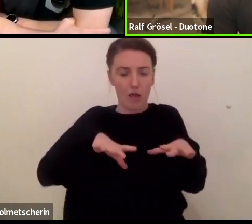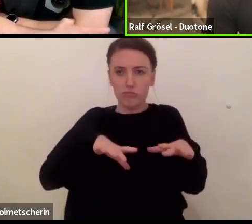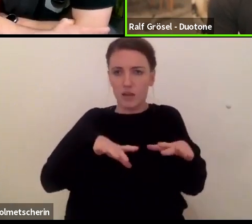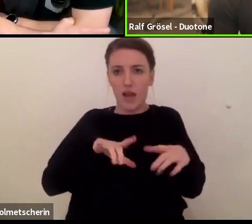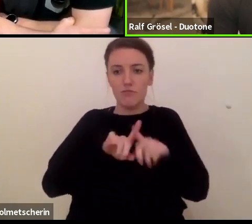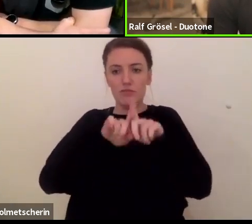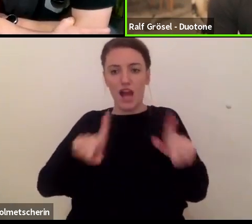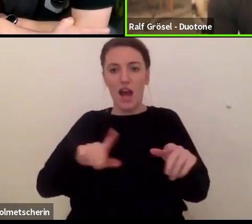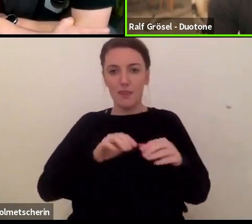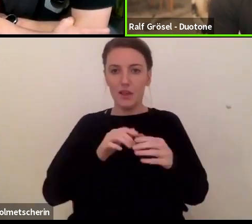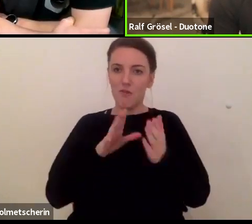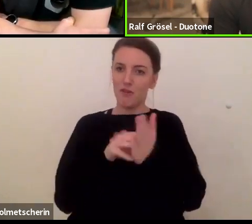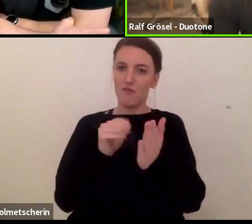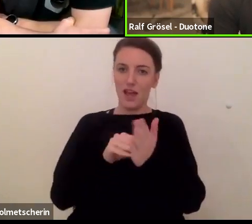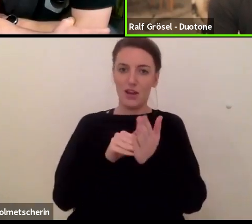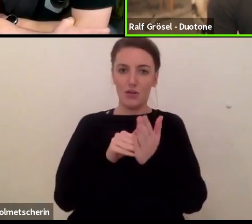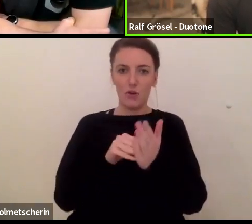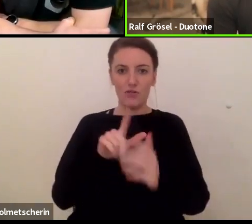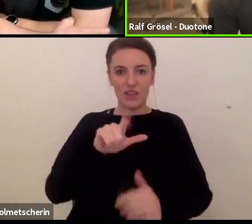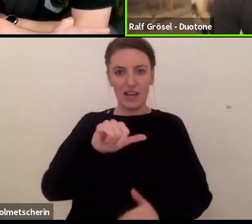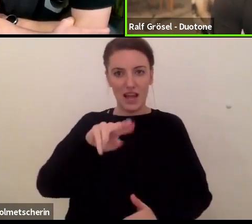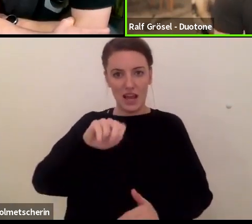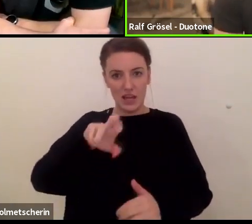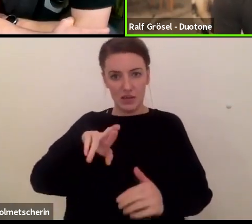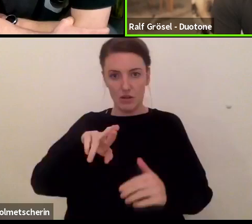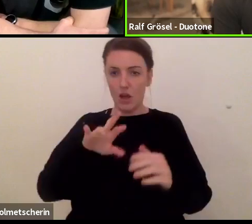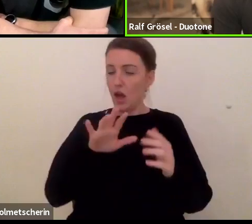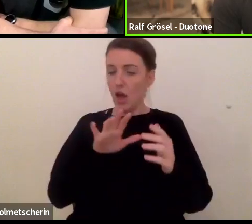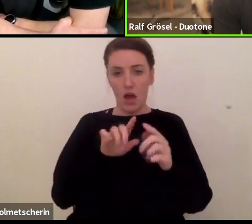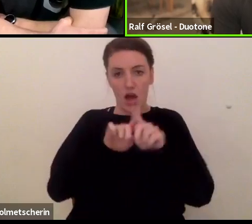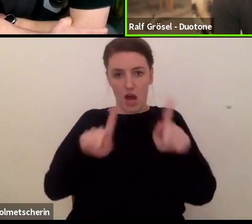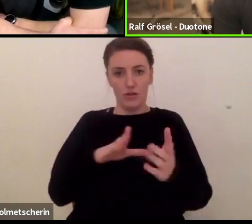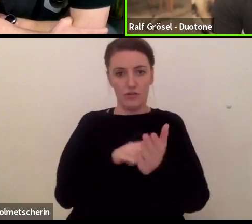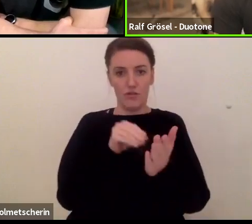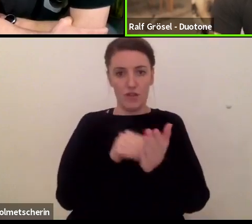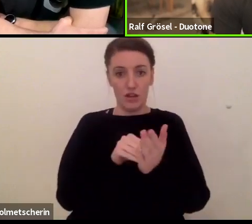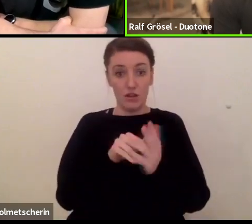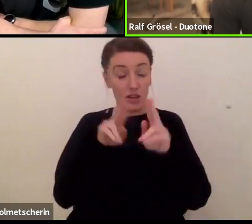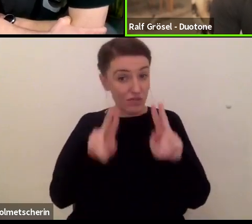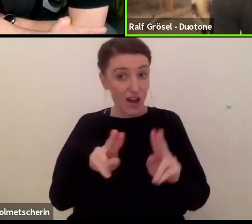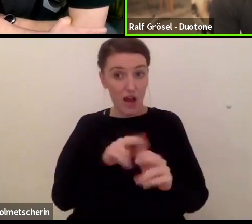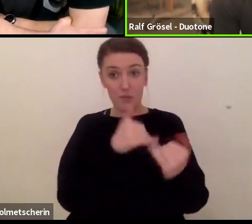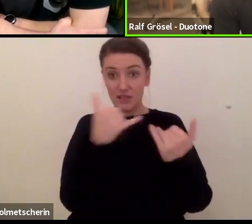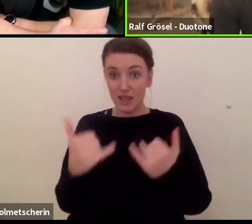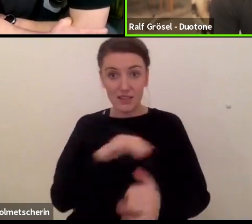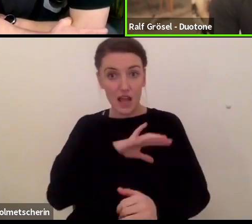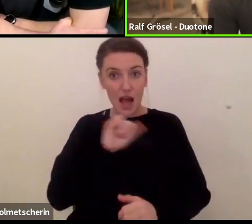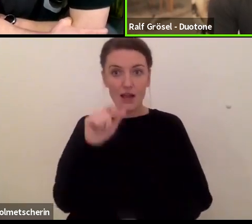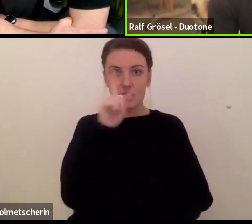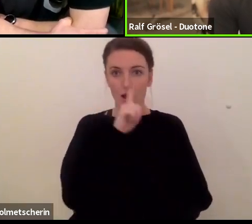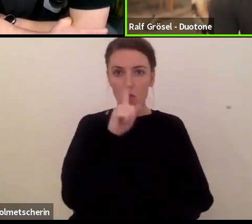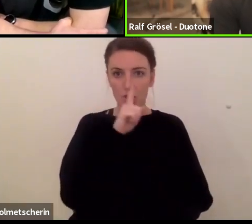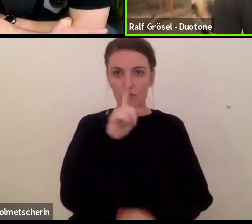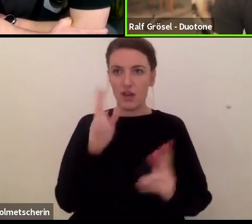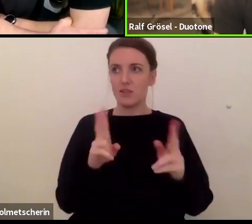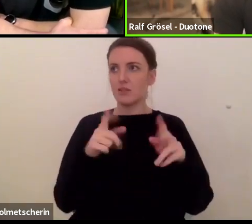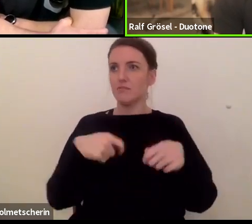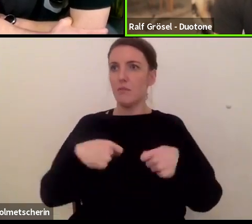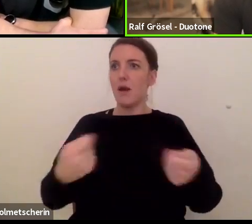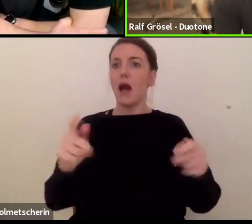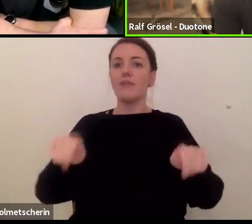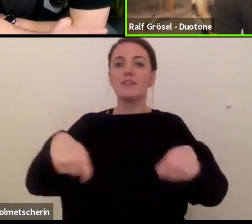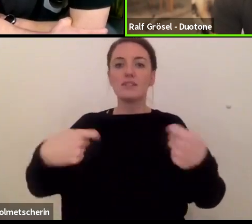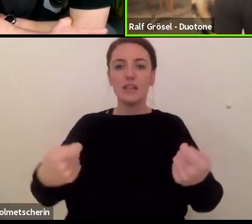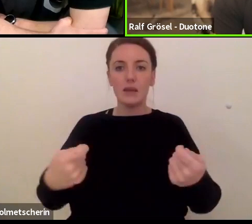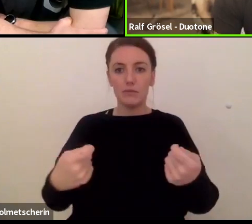sagen, wir haben, Leinen anbegeht, wirklich alles ausprobiert, was der Markt hergibt. Und es gibt nicht so viele Firmen, es gibt ein